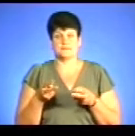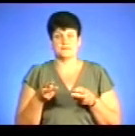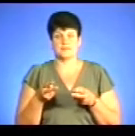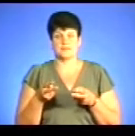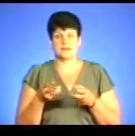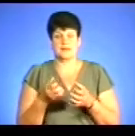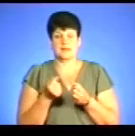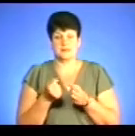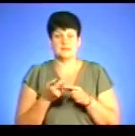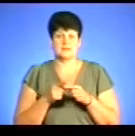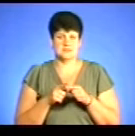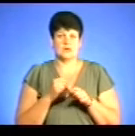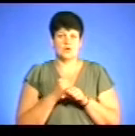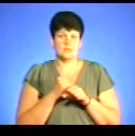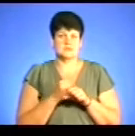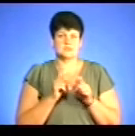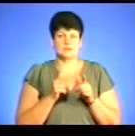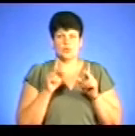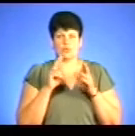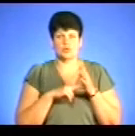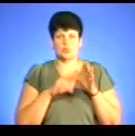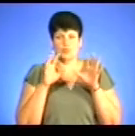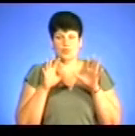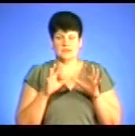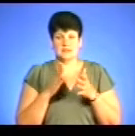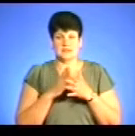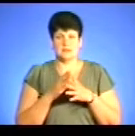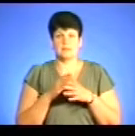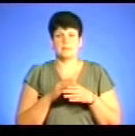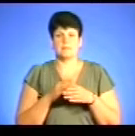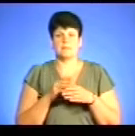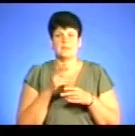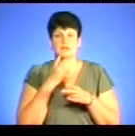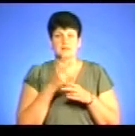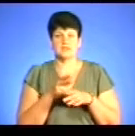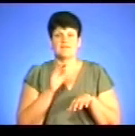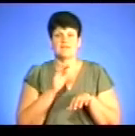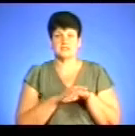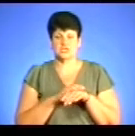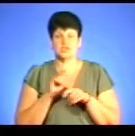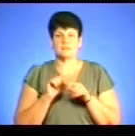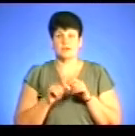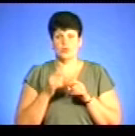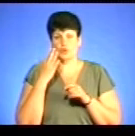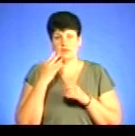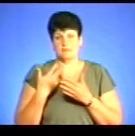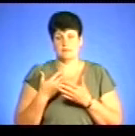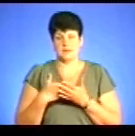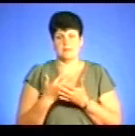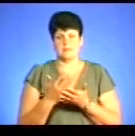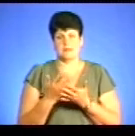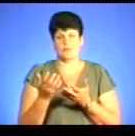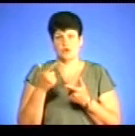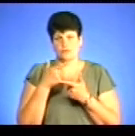Це робиться згідно платкового кодексу, є передбачено фактичні перевірки. Тобто, при поступлі до нас інформації про те, що